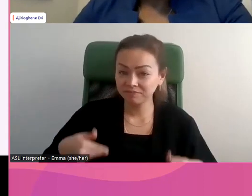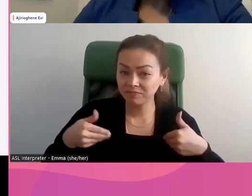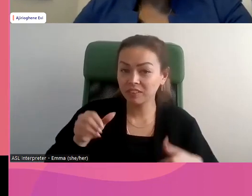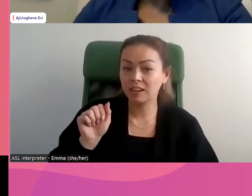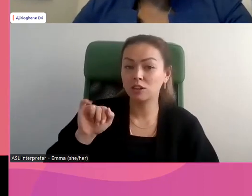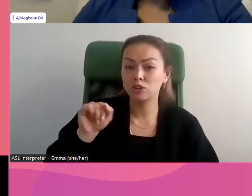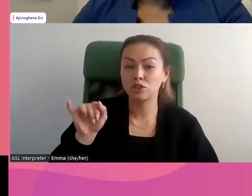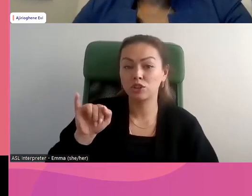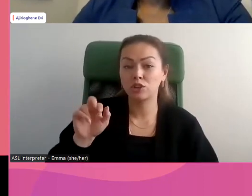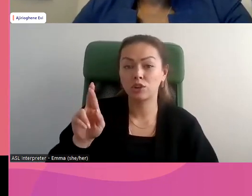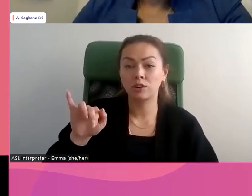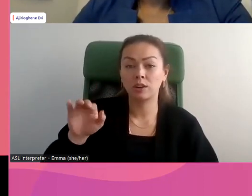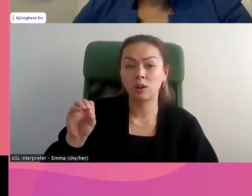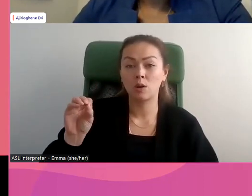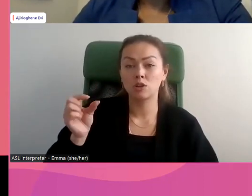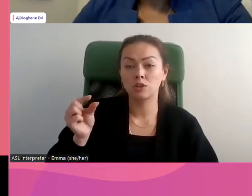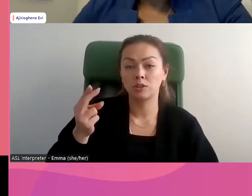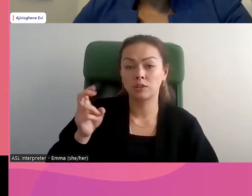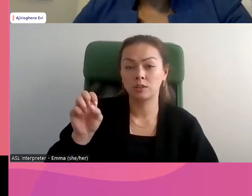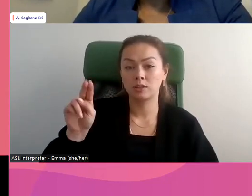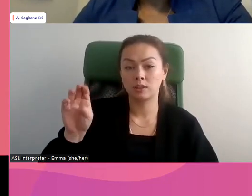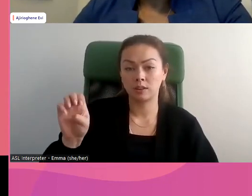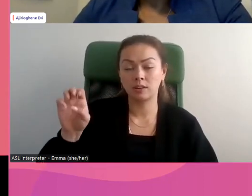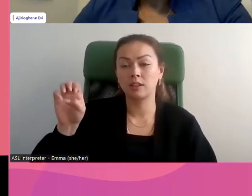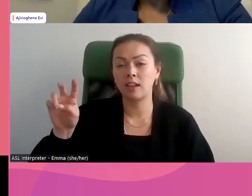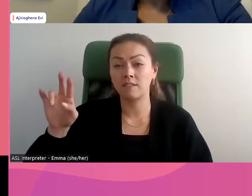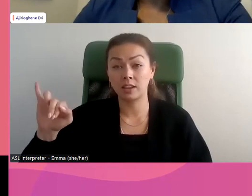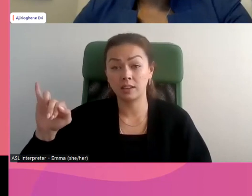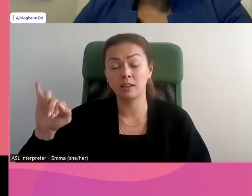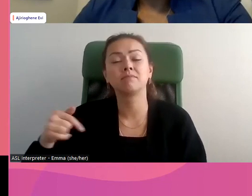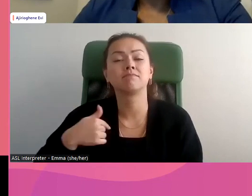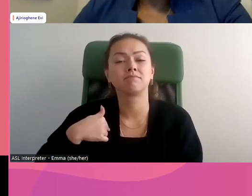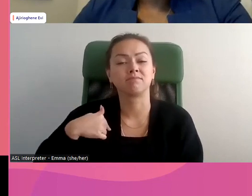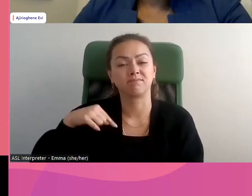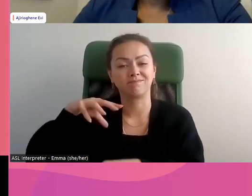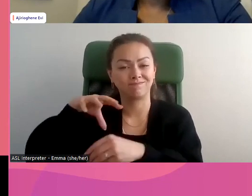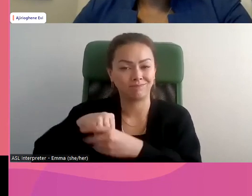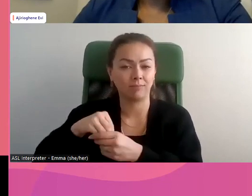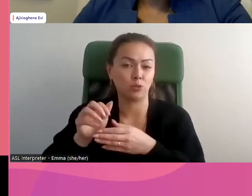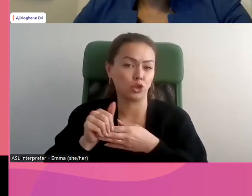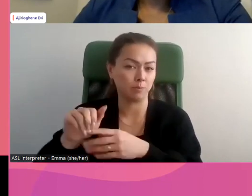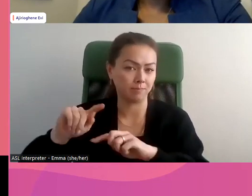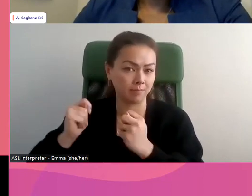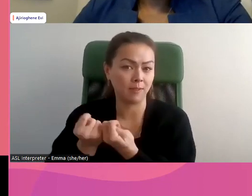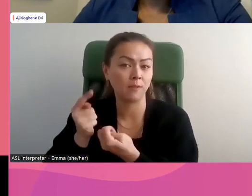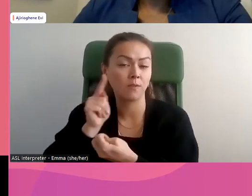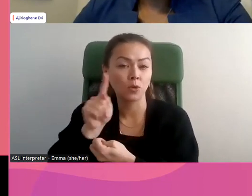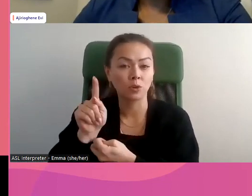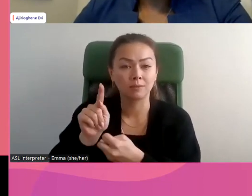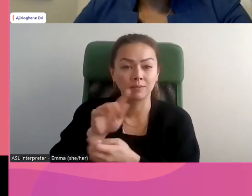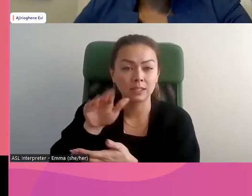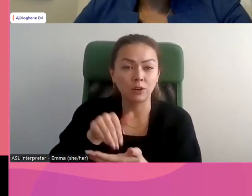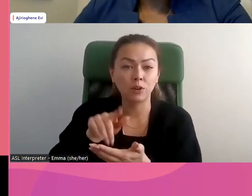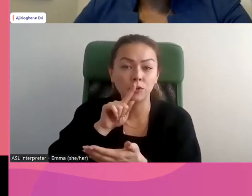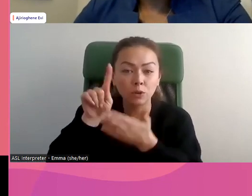Je m'appelle Adjuryoghan Evi et je suis membre de l'équipe de leadership du Centre de recherche et d'éducation sur la violence faite aux femmes et